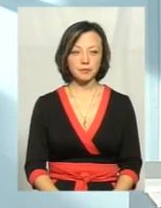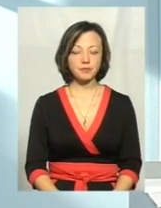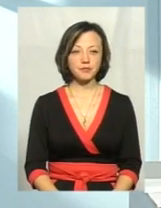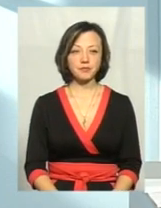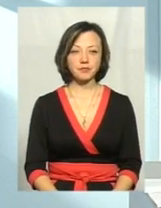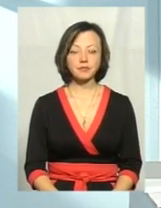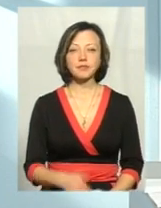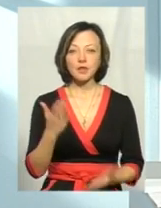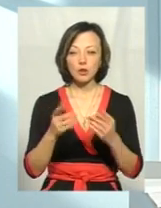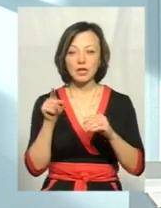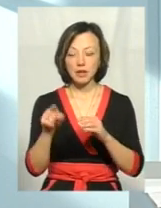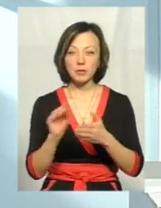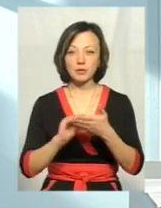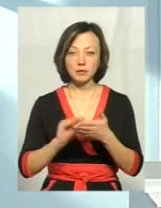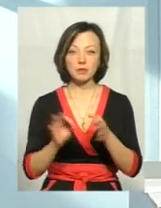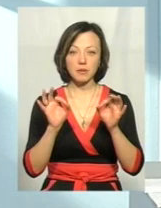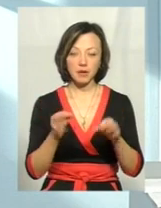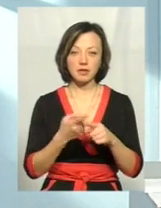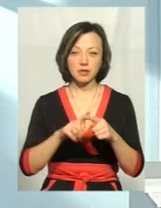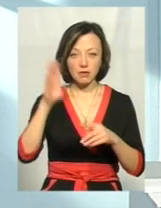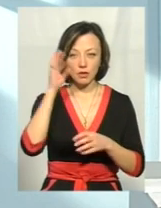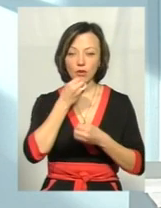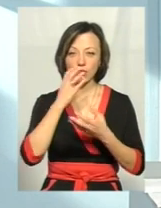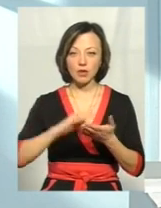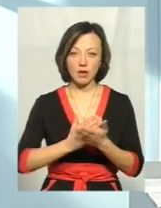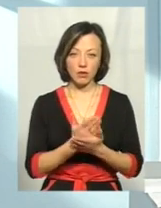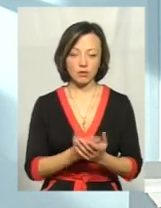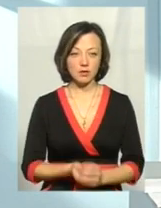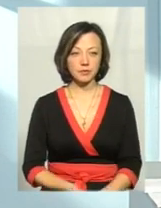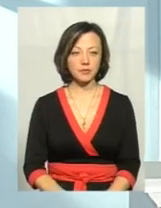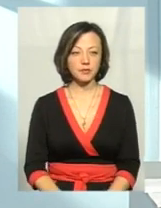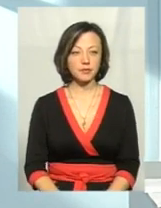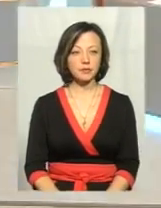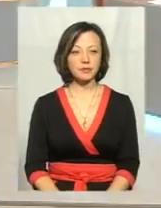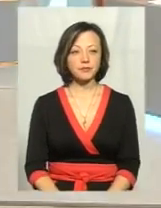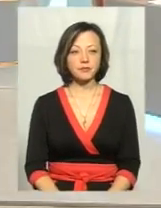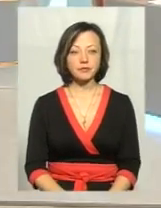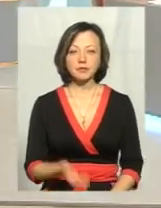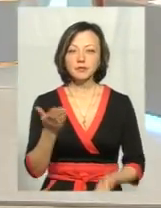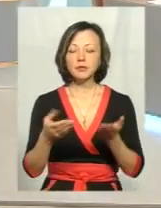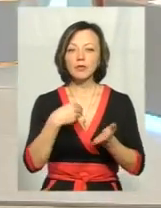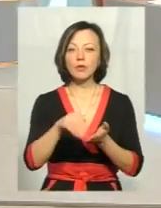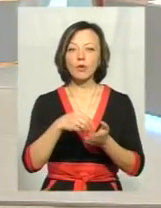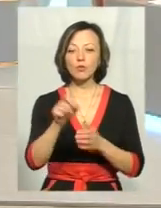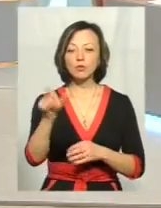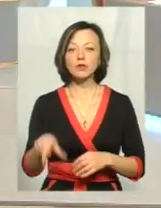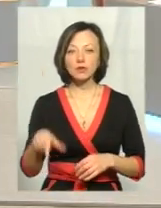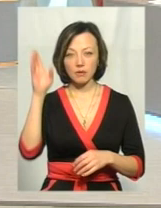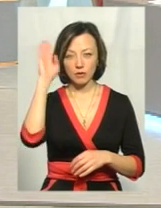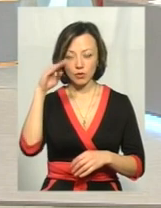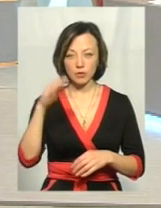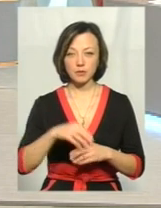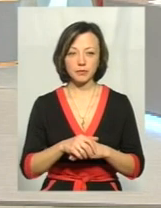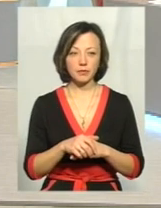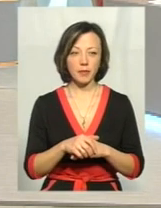Якщо так, як там написано «правда», то значить ця вода хороша, якщо це правда. А якщо ми купляємо бутильовану воду? Фасовану